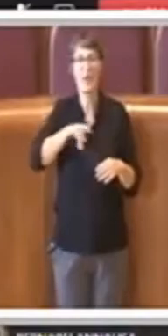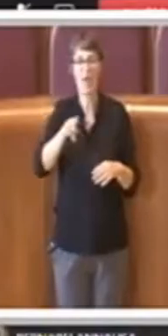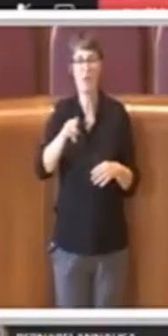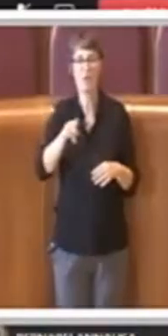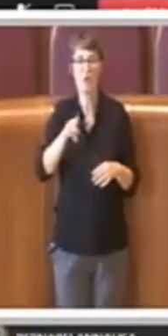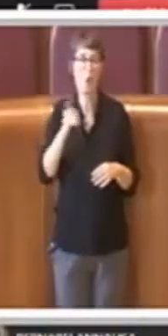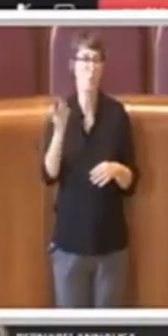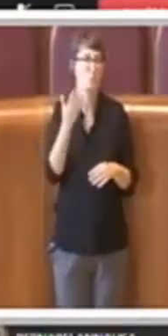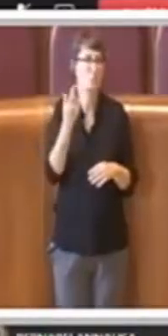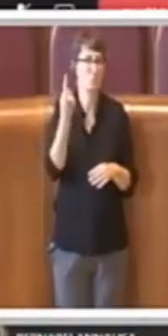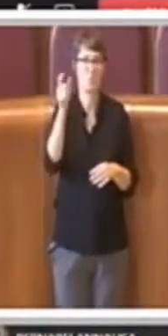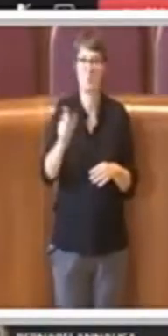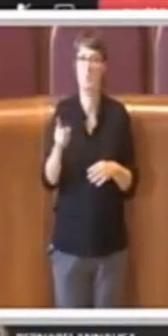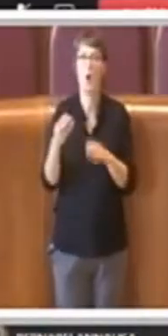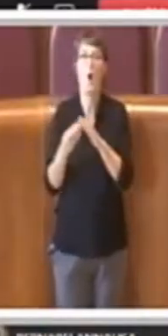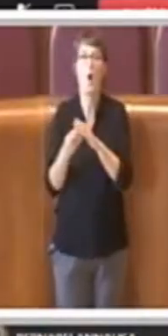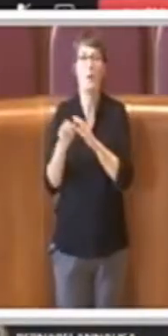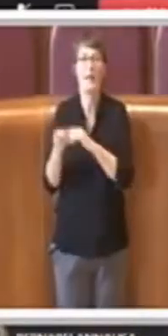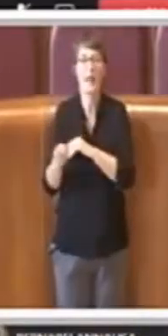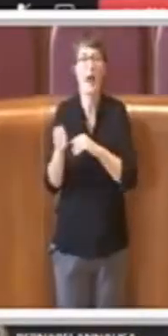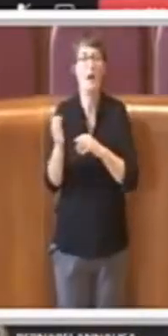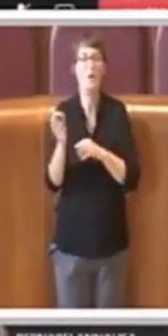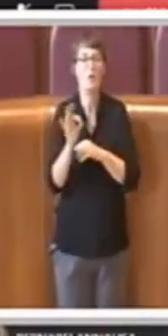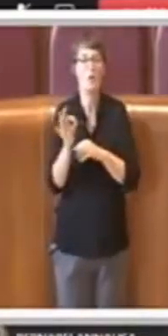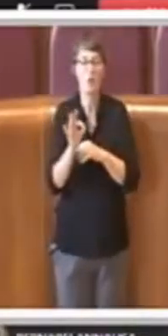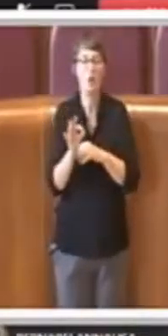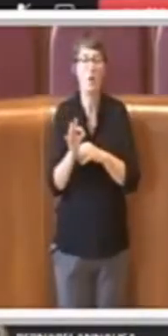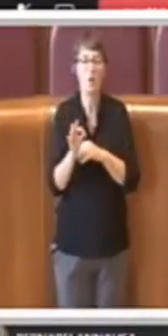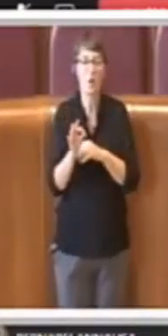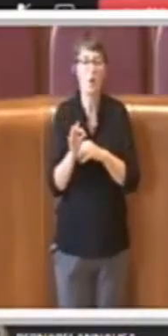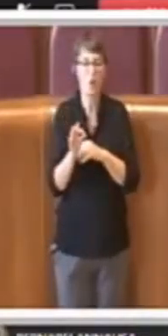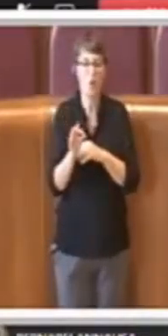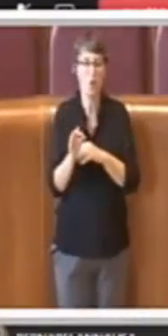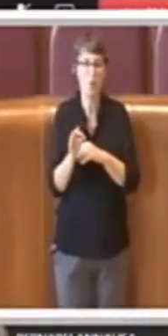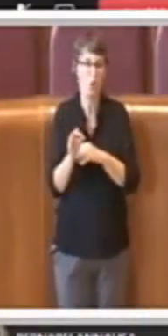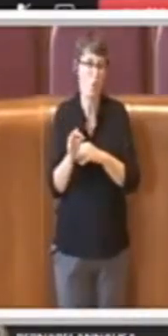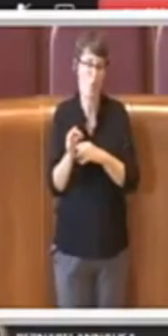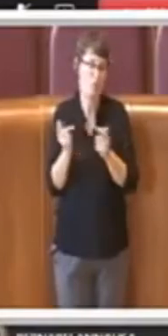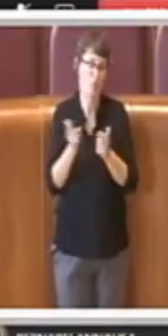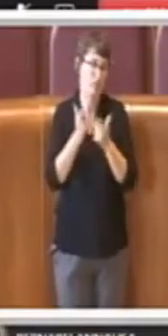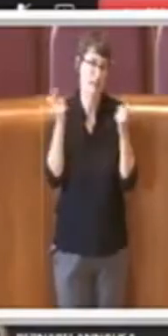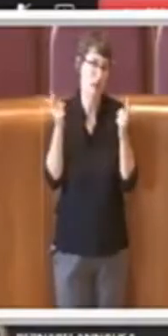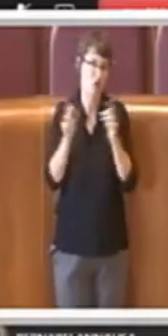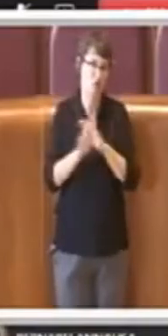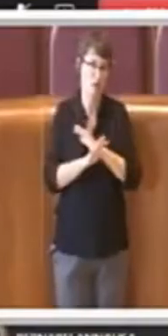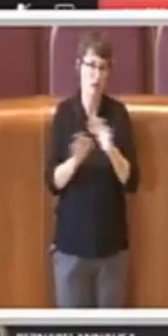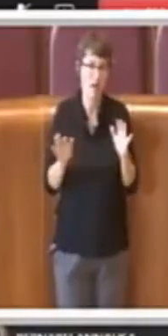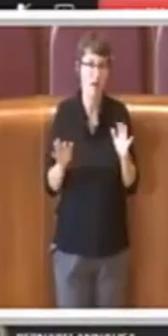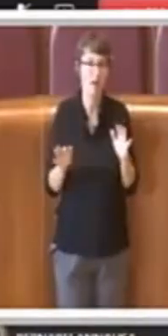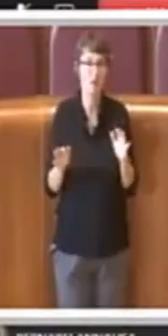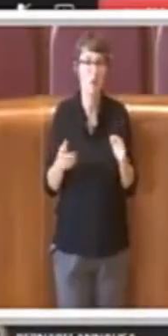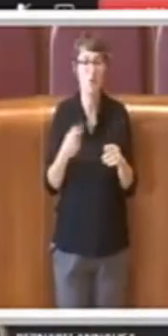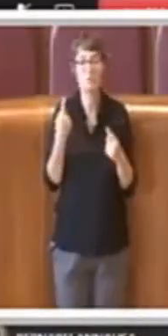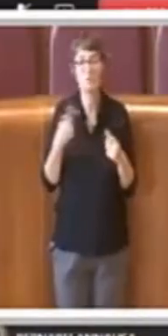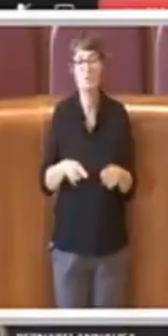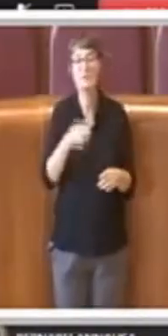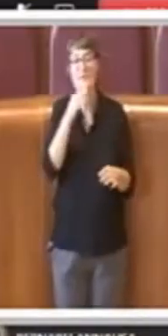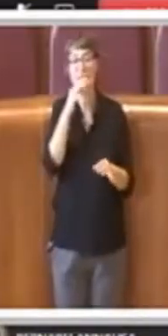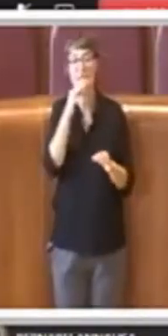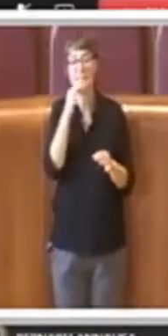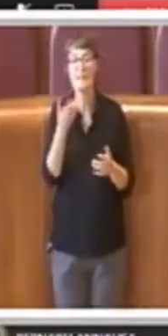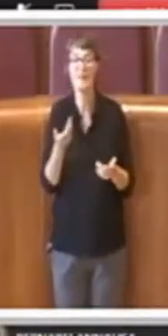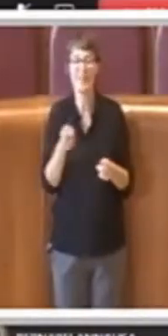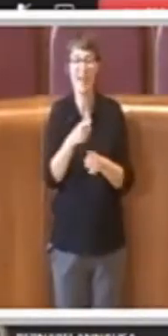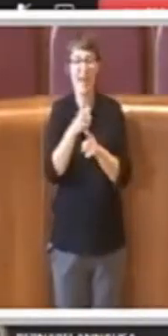più della metà di uno stipendio che entra in una casa e qui bisognerebbe che qualcuno ai livelli più alti si interrogasse,